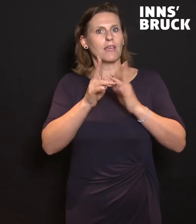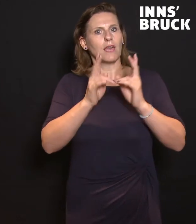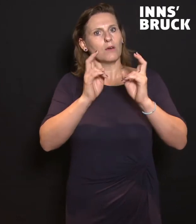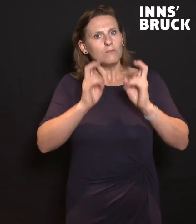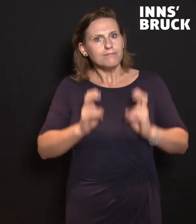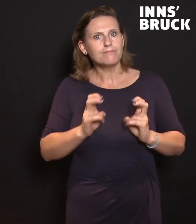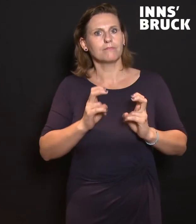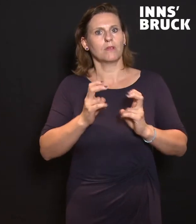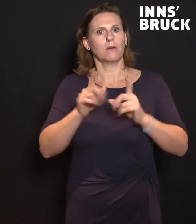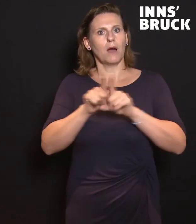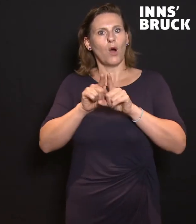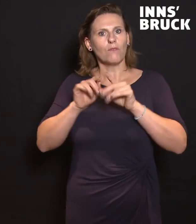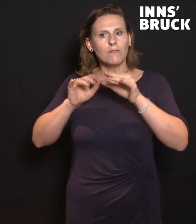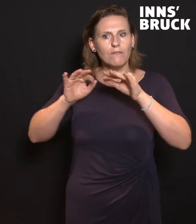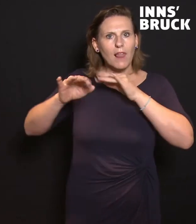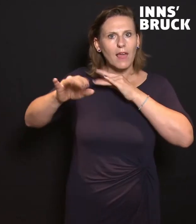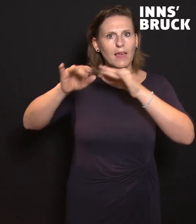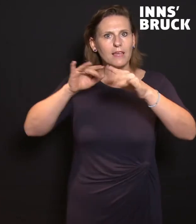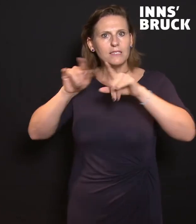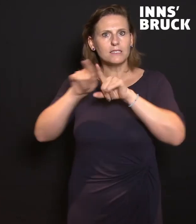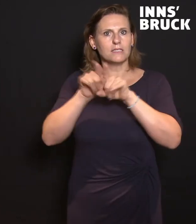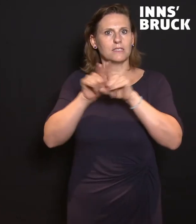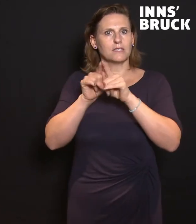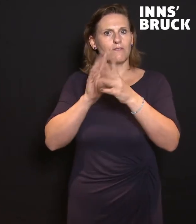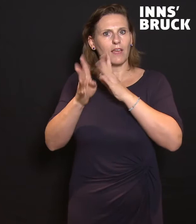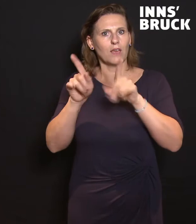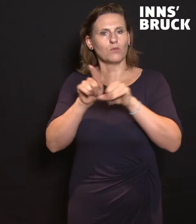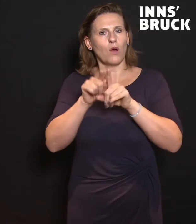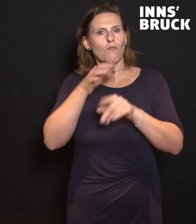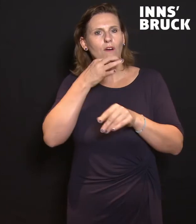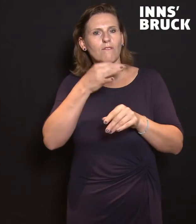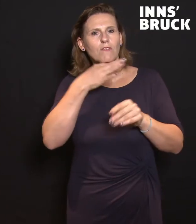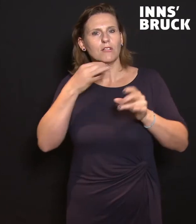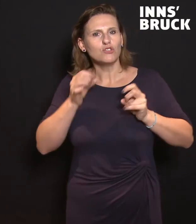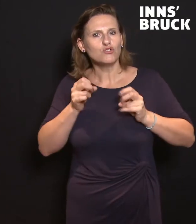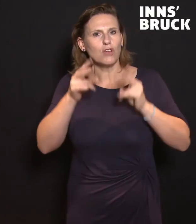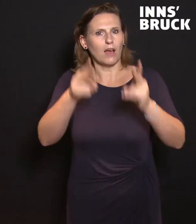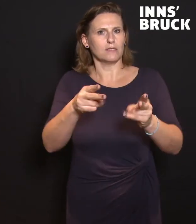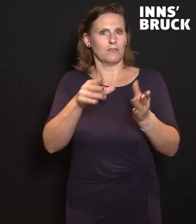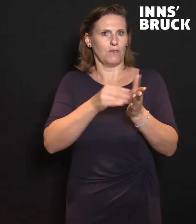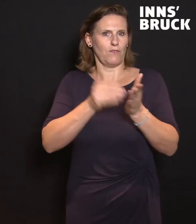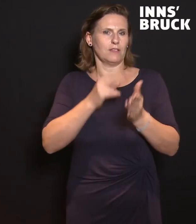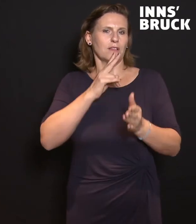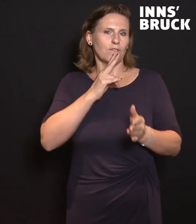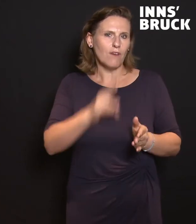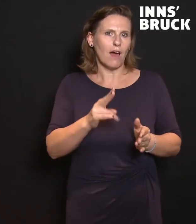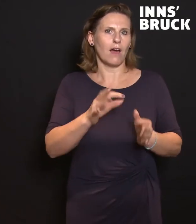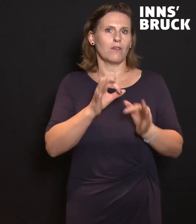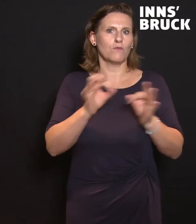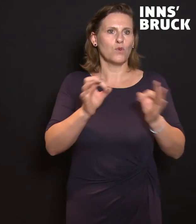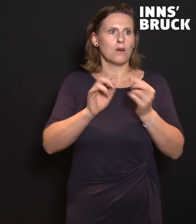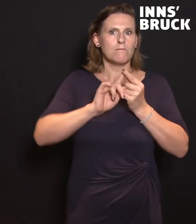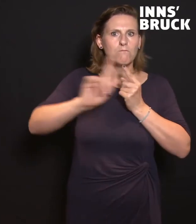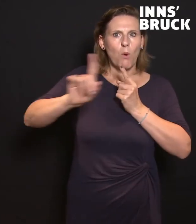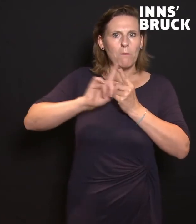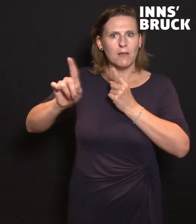der fließende Verkehr dazu und die Frage, wie viel Straßenraum verwenden wir wirklich für Mobilität bzw.